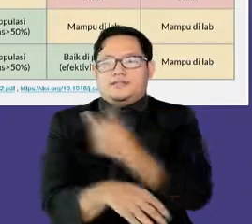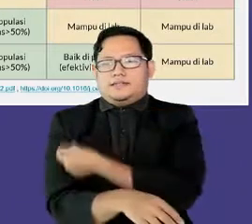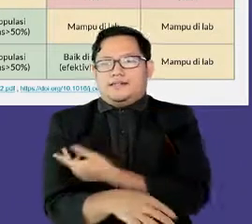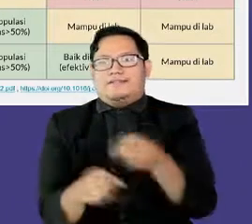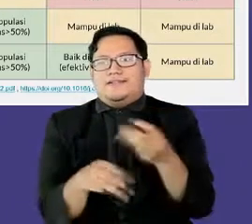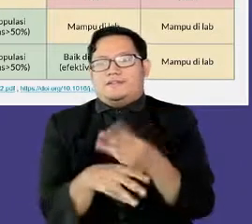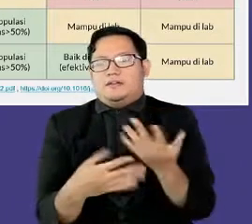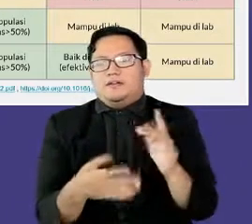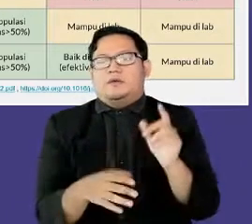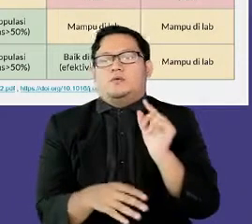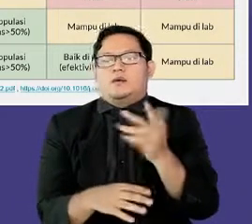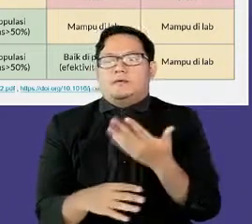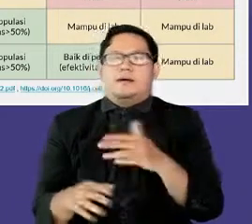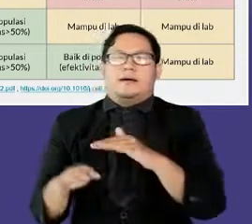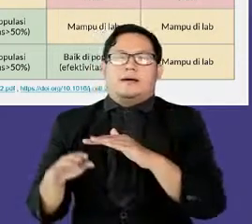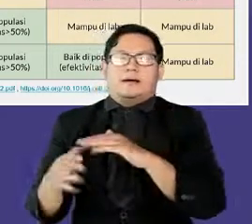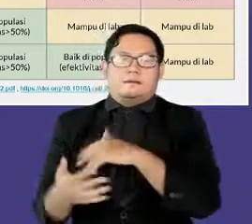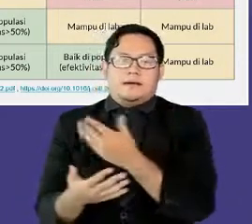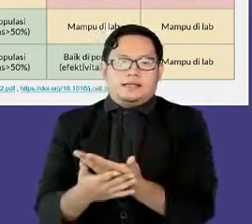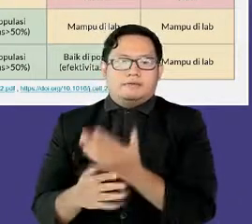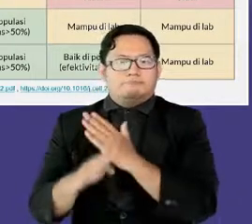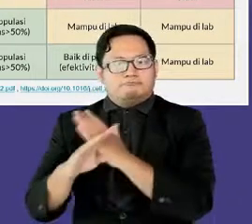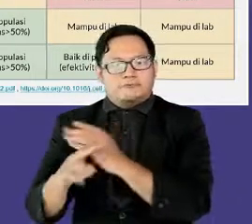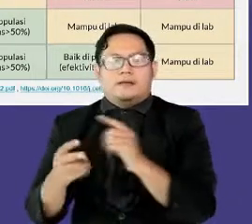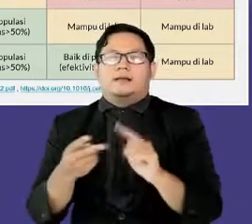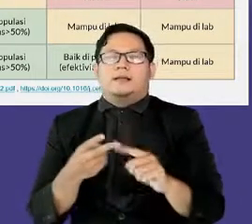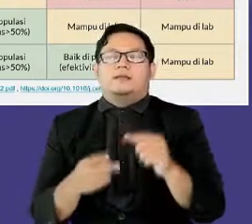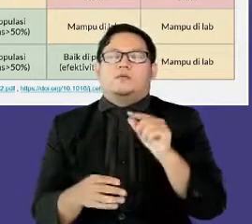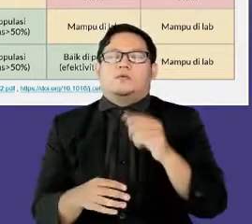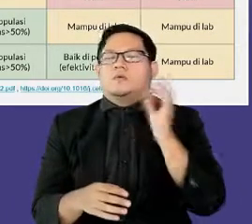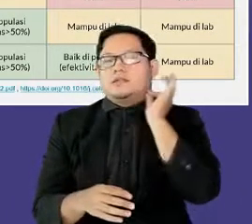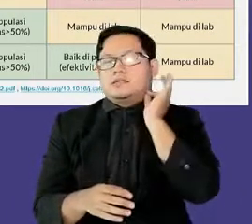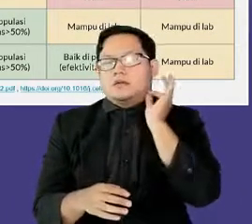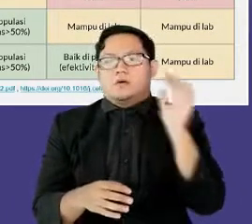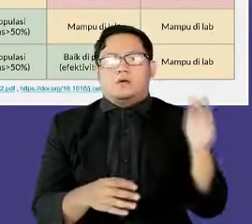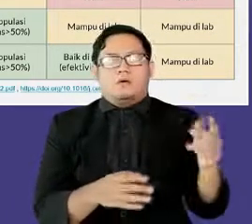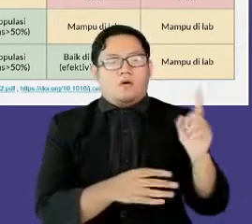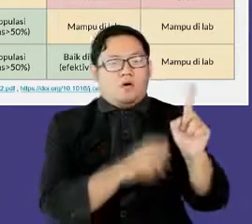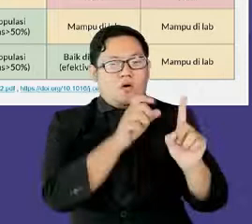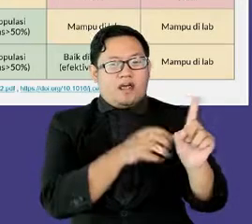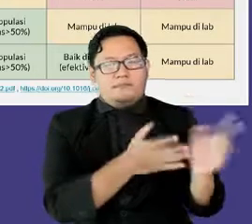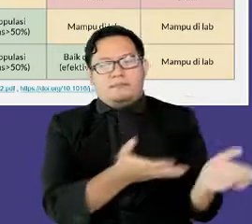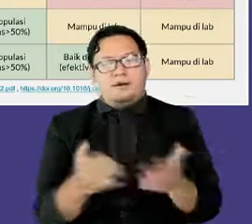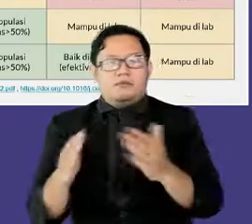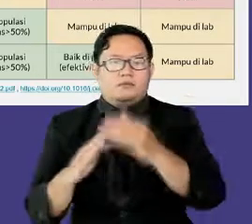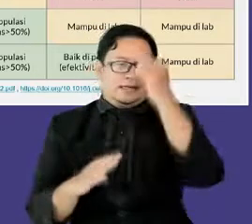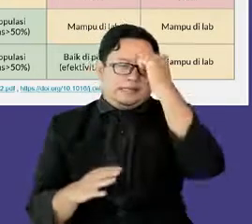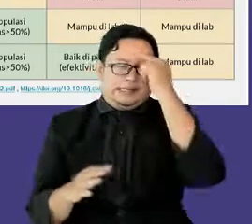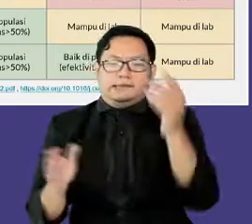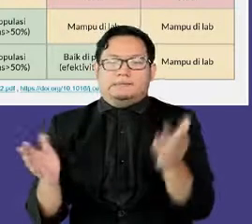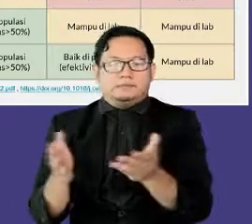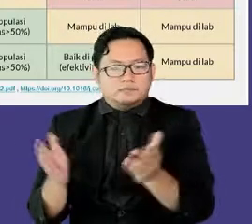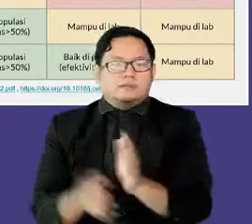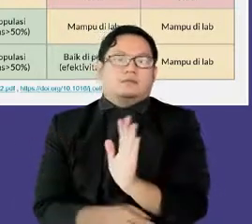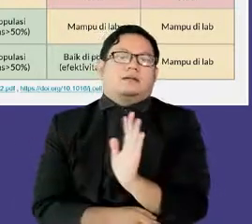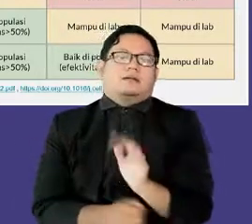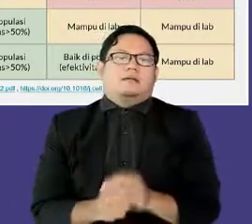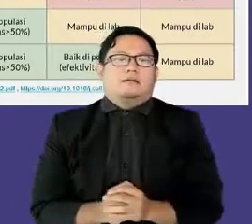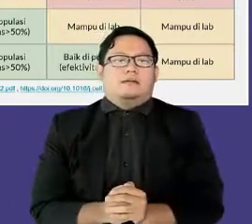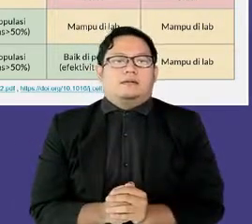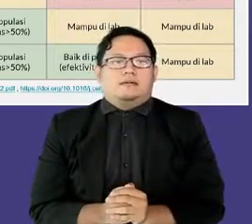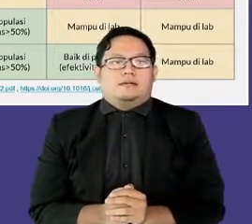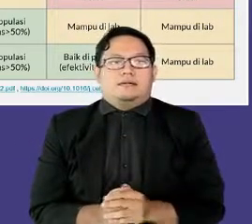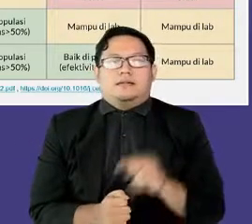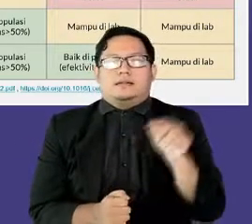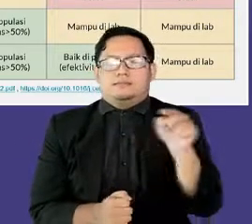kematian, dan risiko perawatan di rumah sakit. Oleh sebab itu, perhitungan efektivitas ini sudah seharusnya dilakukan